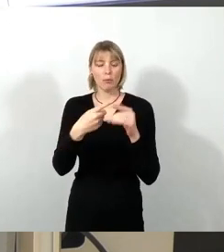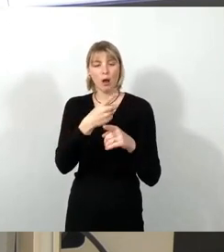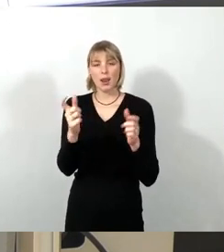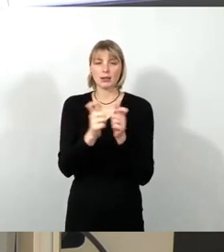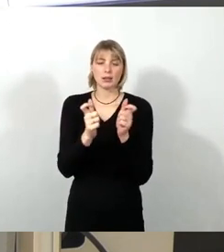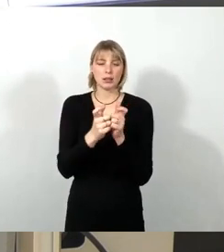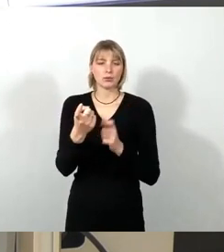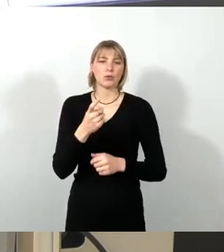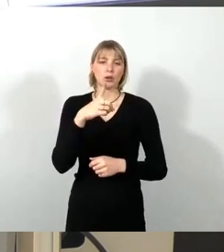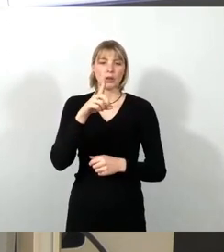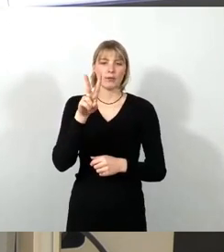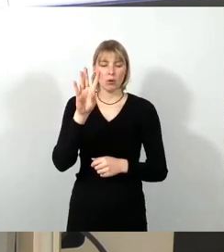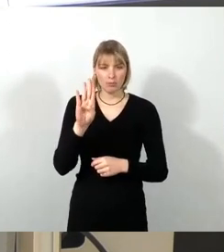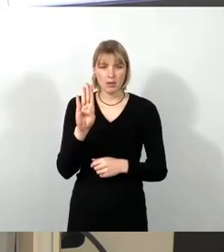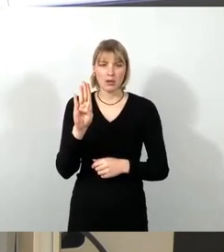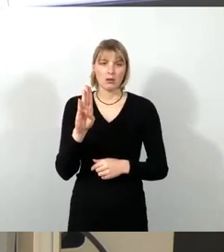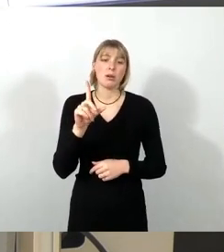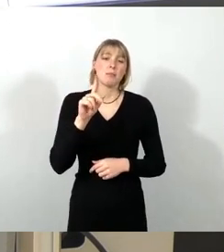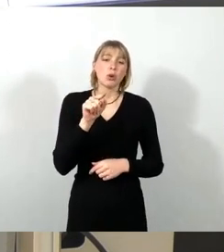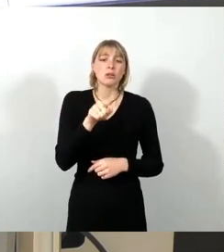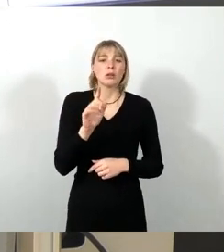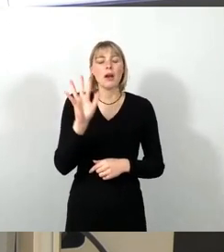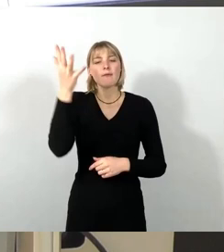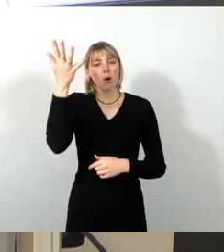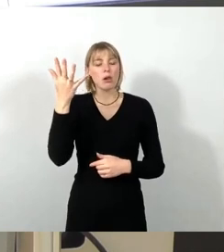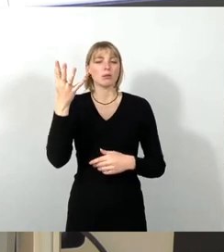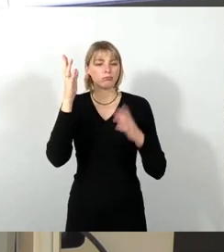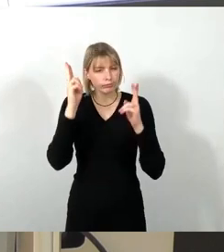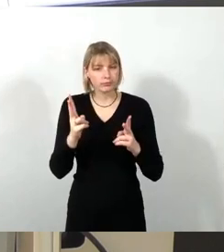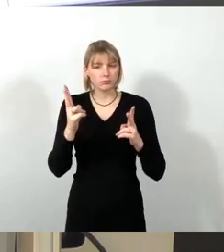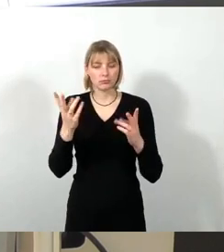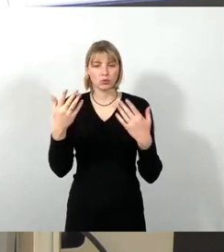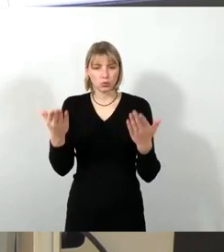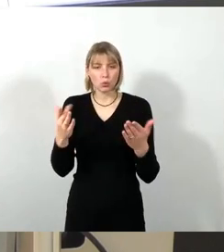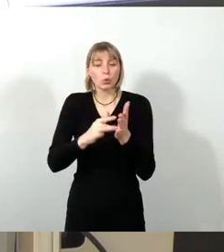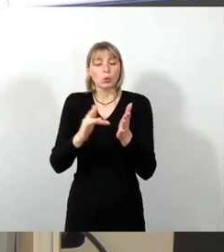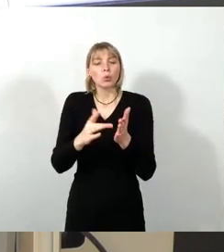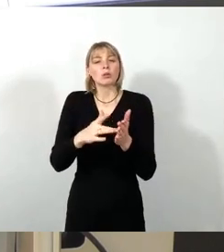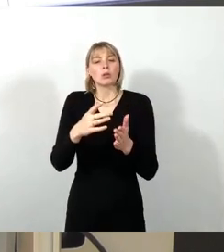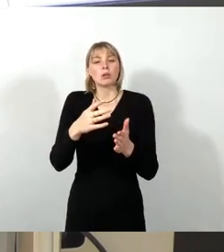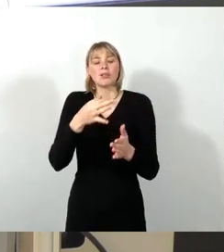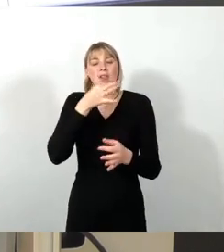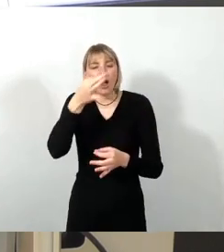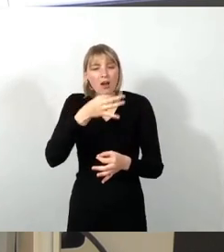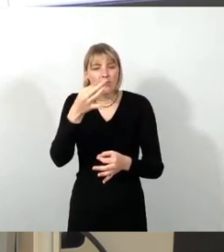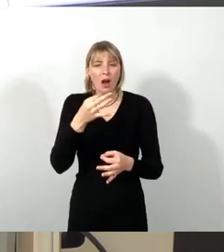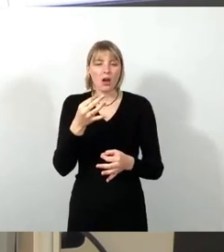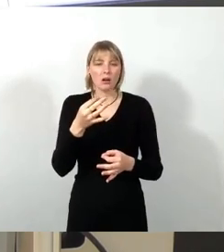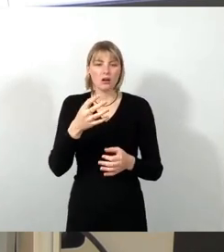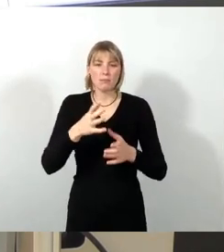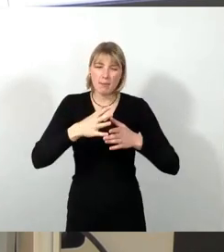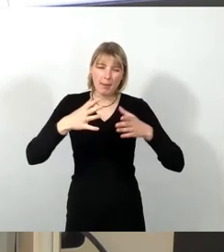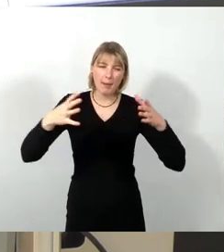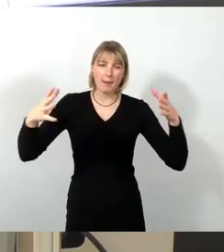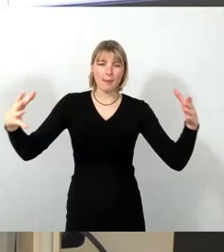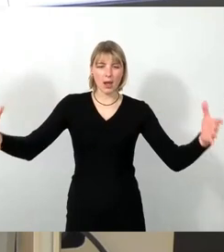Der Erfolg hat sich auch gleich niedergeschlagen, denn die Nachfrage nach dem Dresdenpass hat insbesondere danach auch deutlich zugenommen. Das heißt, es ist